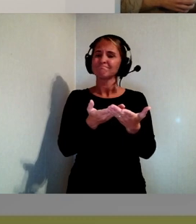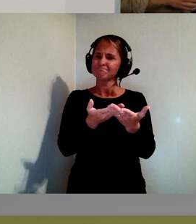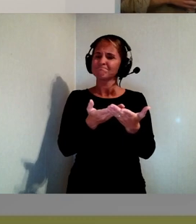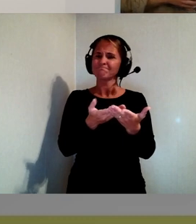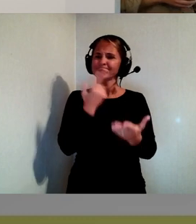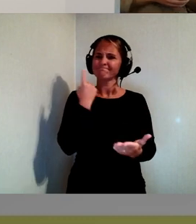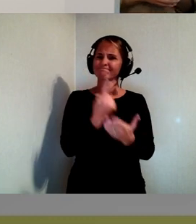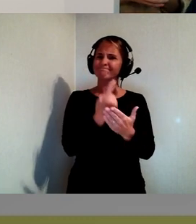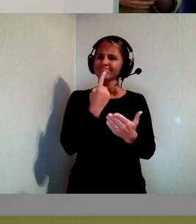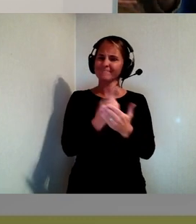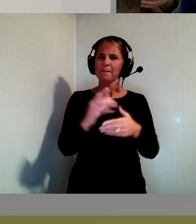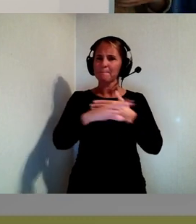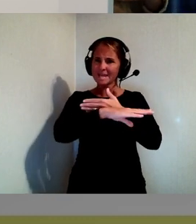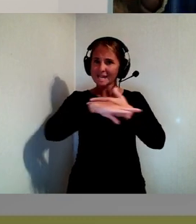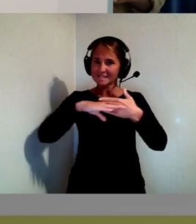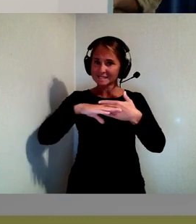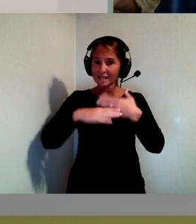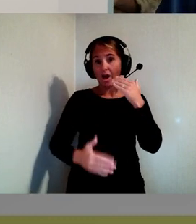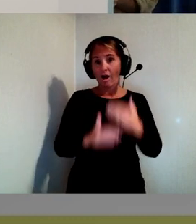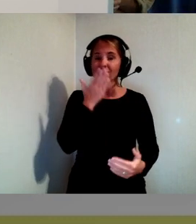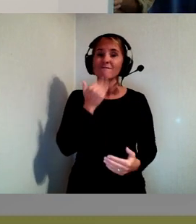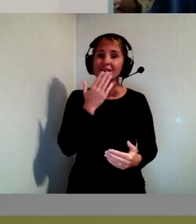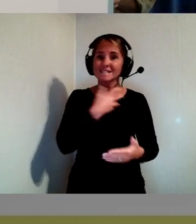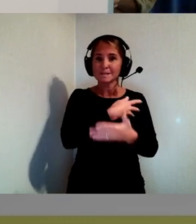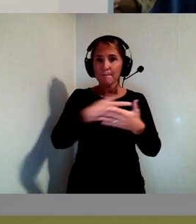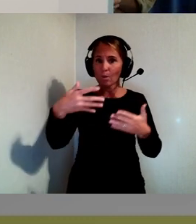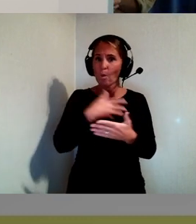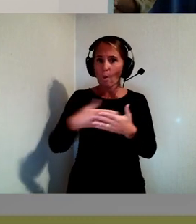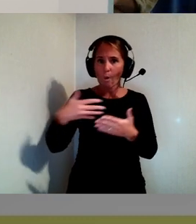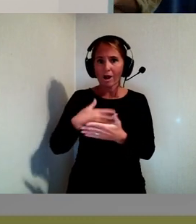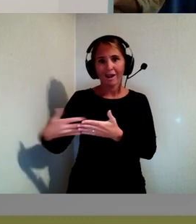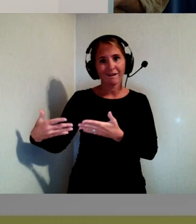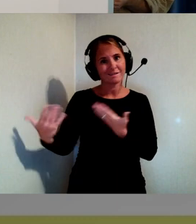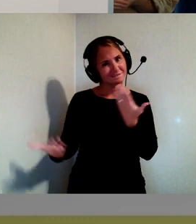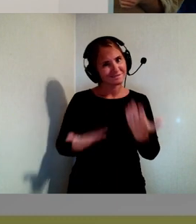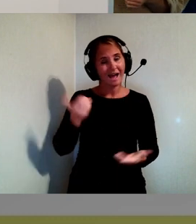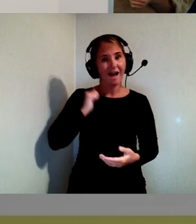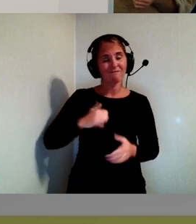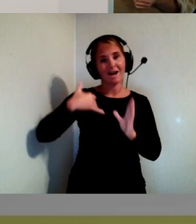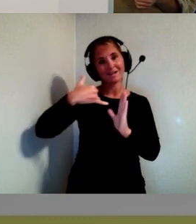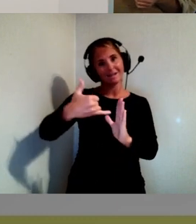begränsning beroende på vilket språk man då använder.